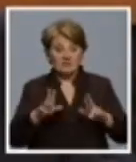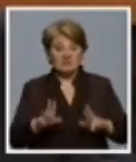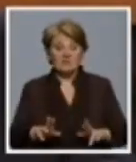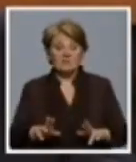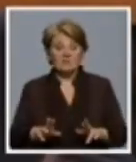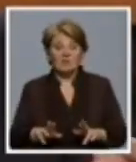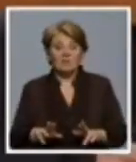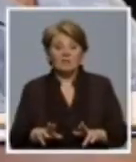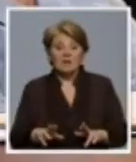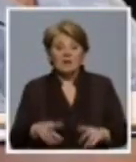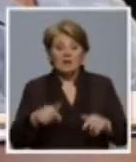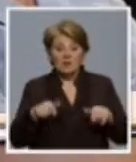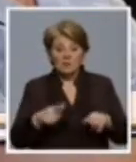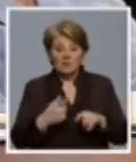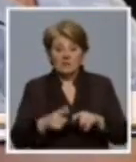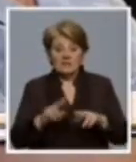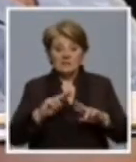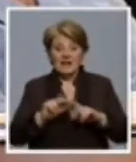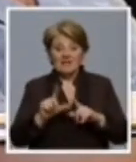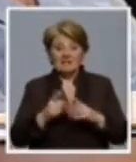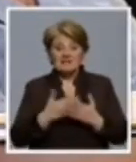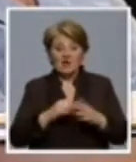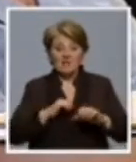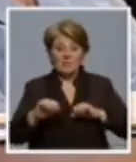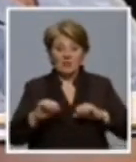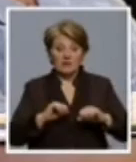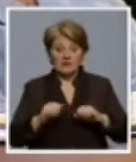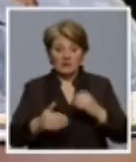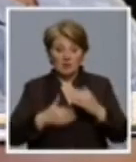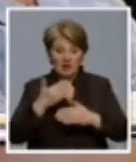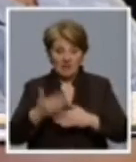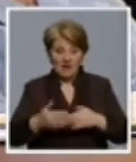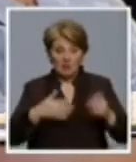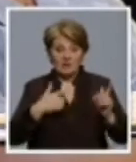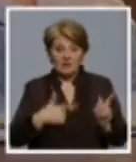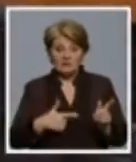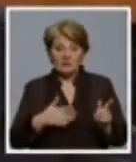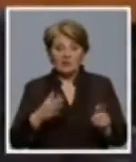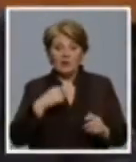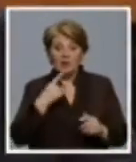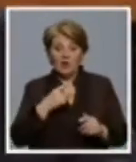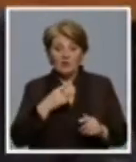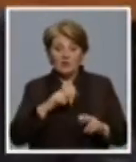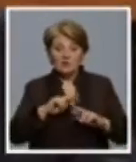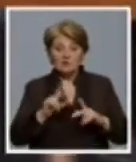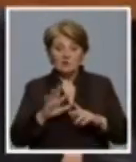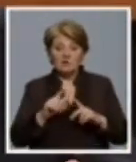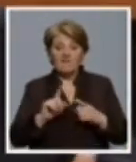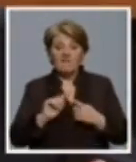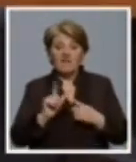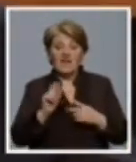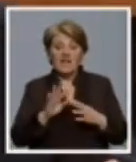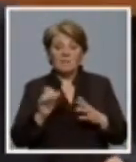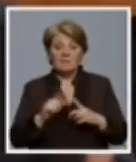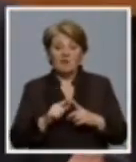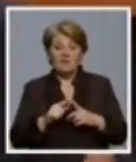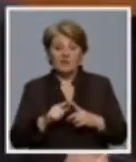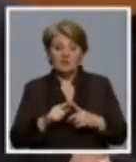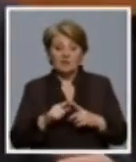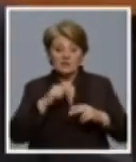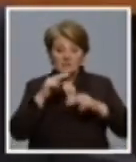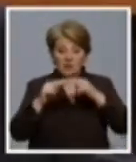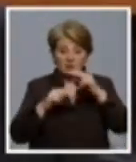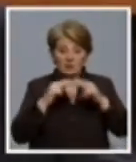imamo u Bosni i Hercegovini, zbog HDZ ove politike, koja je nakon rata, koje ga spominje gospodin Skadeza, gospodin Filipović, kada smo mi kontrolirali